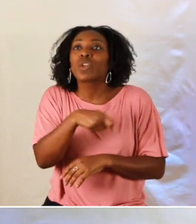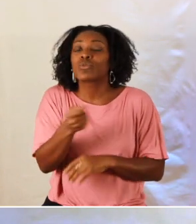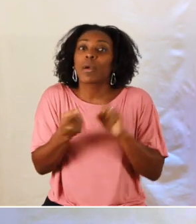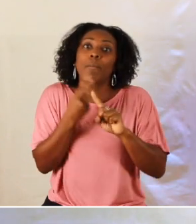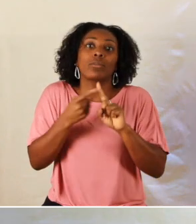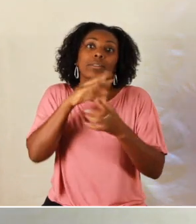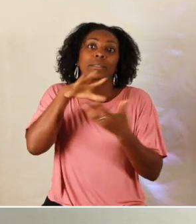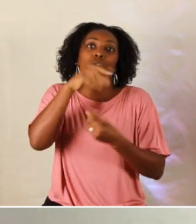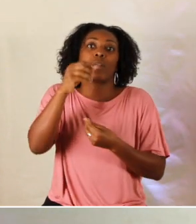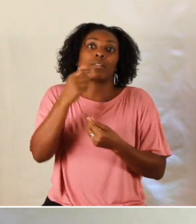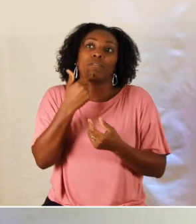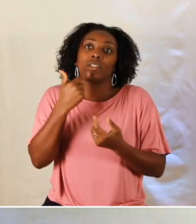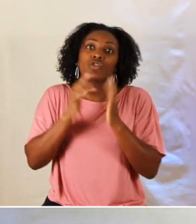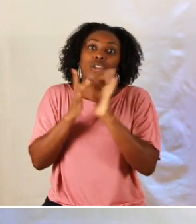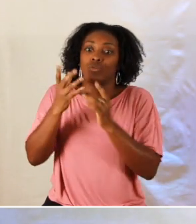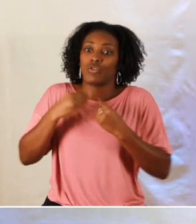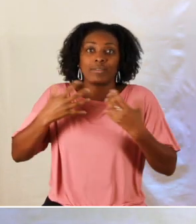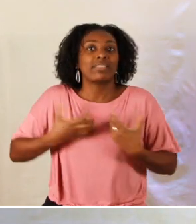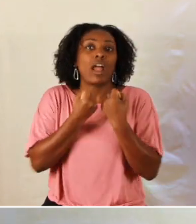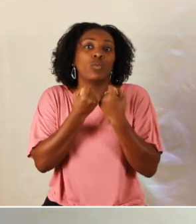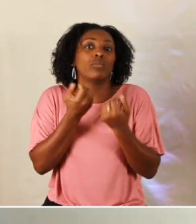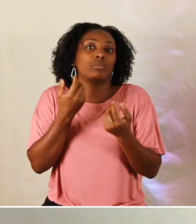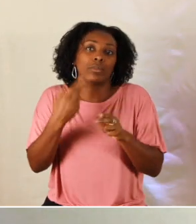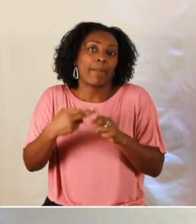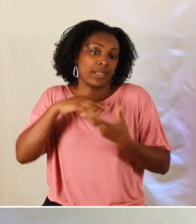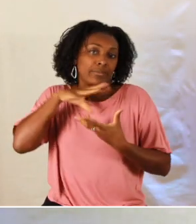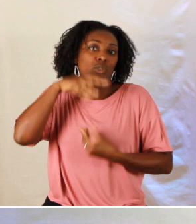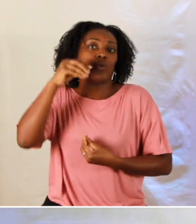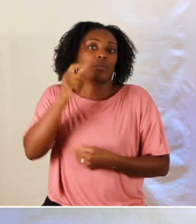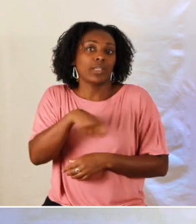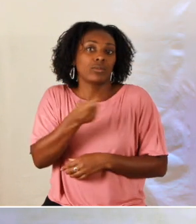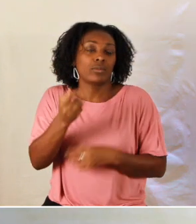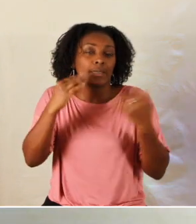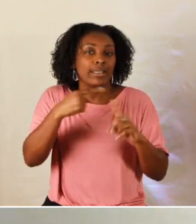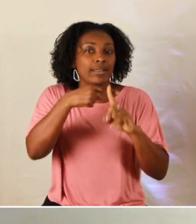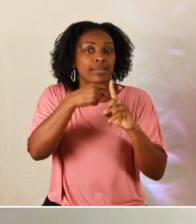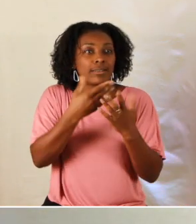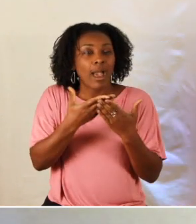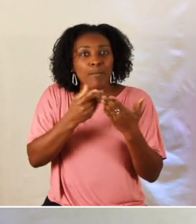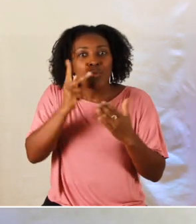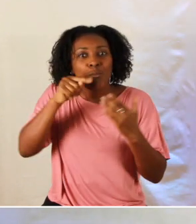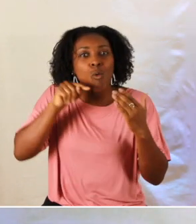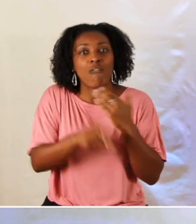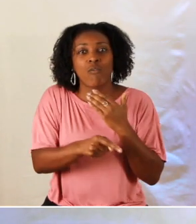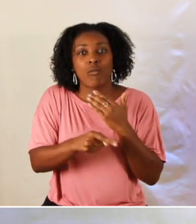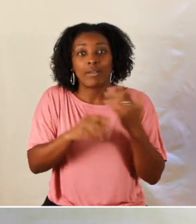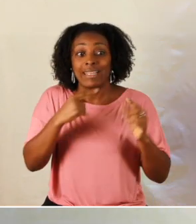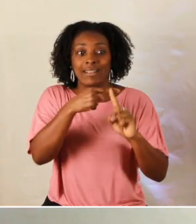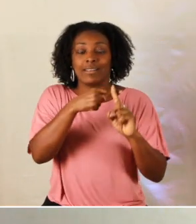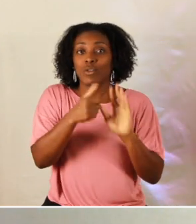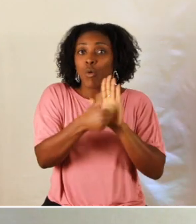parce que c'est le salut en jésus christ c'est spirituel mais l'église va beaucoup plus loin que ça aussi ce qu'elle a appelé à prendre soin